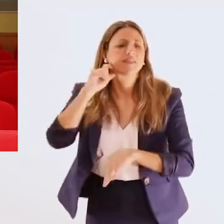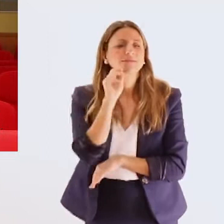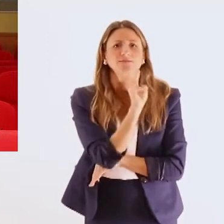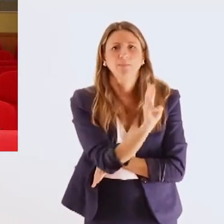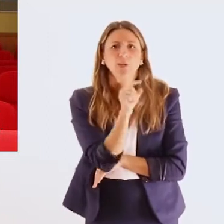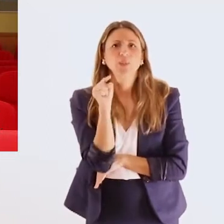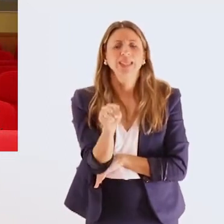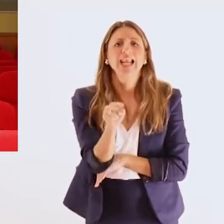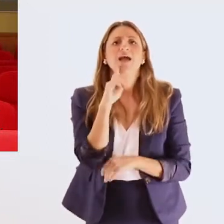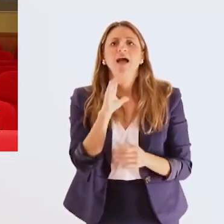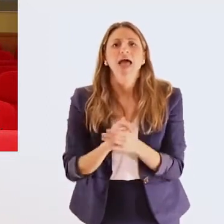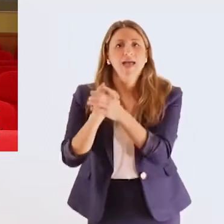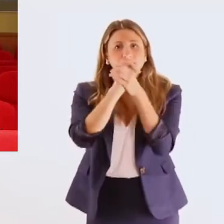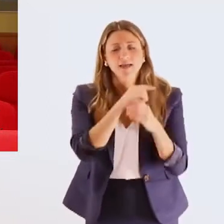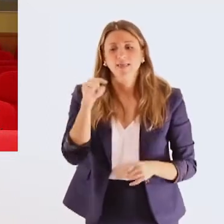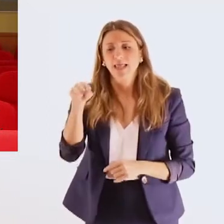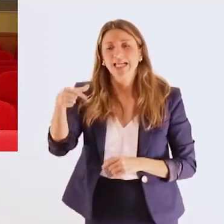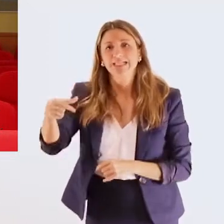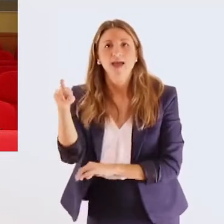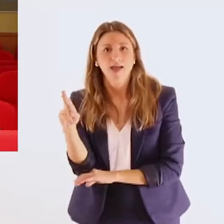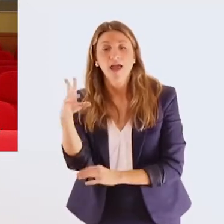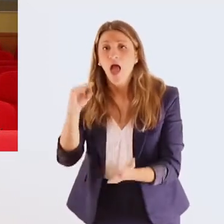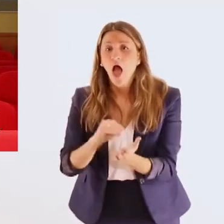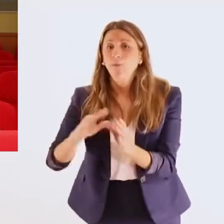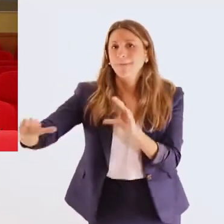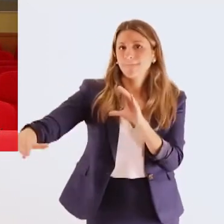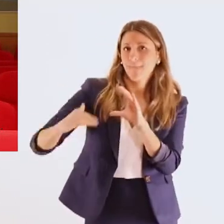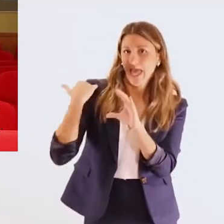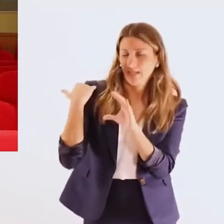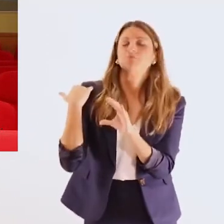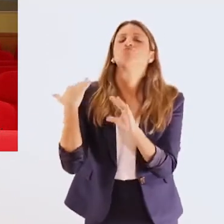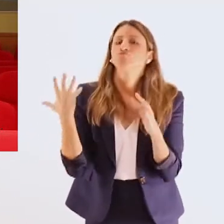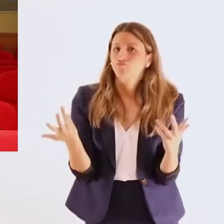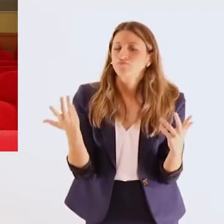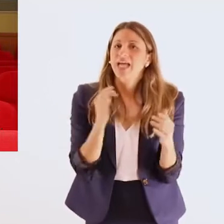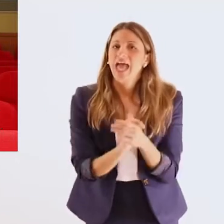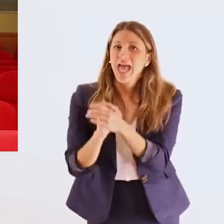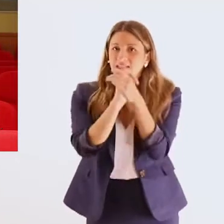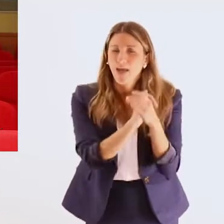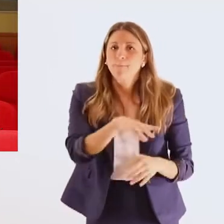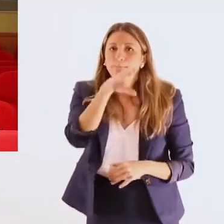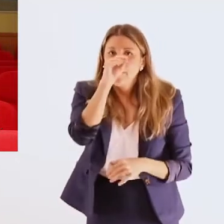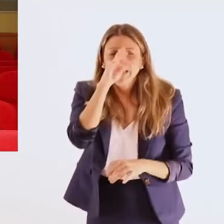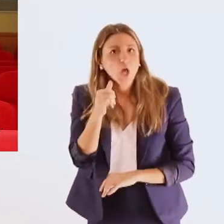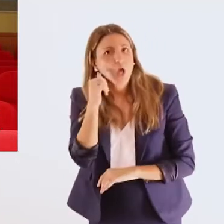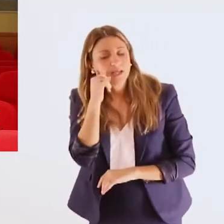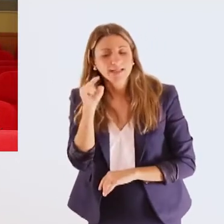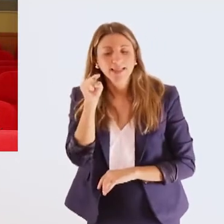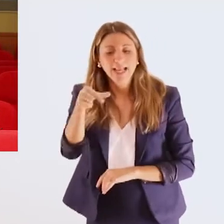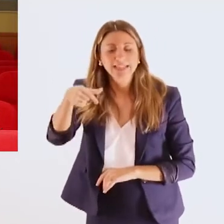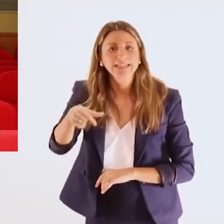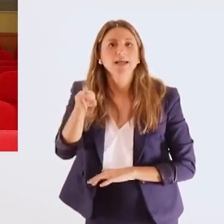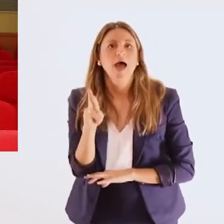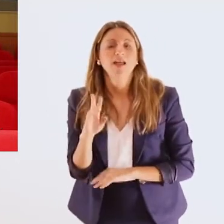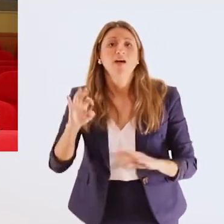.esmaea.gr και να στέλνετε τα email σας στο saea.otenet